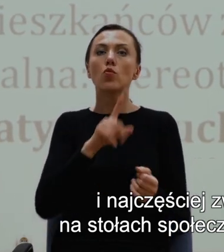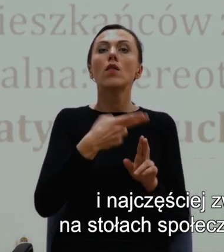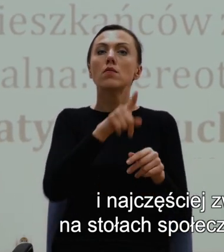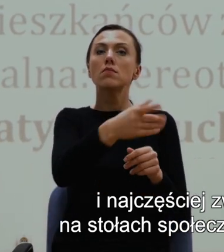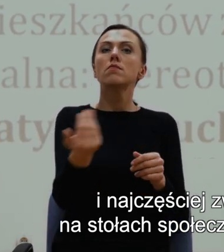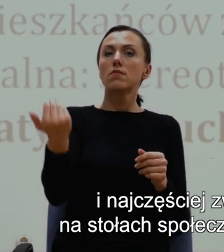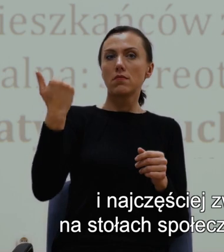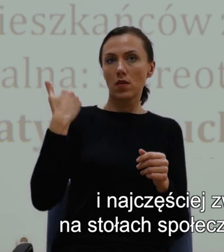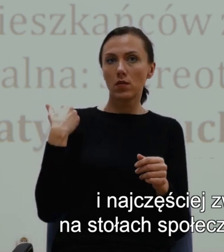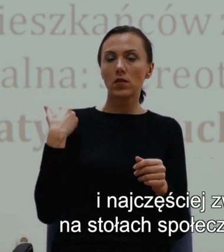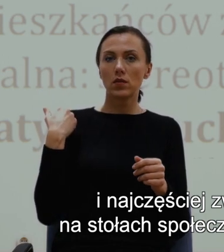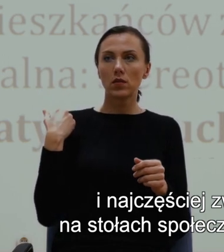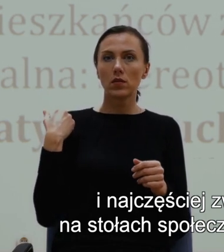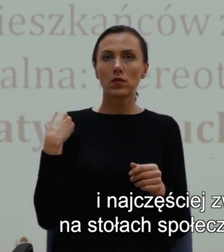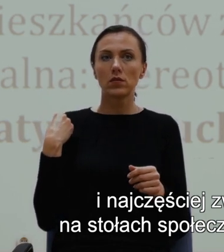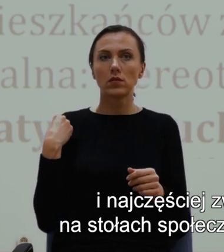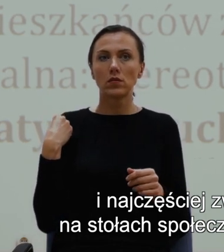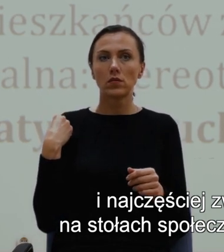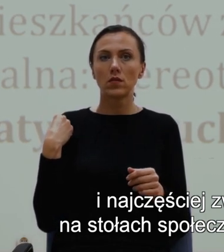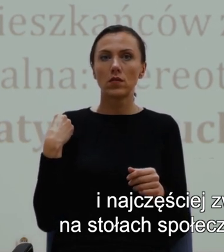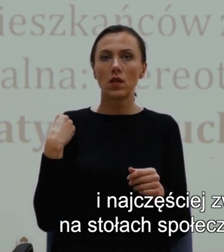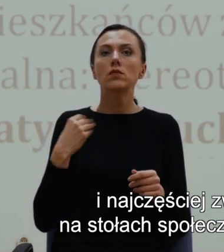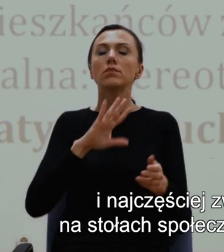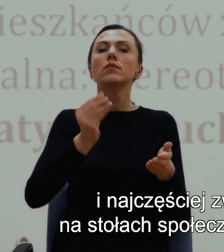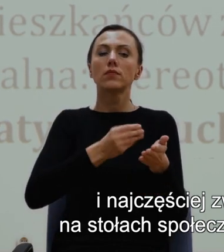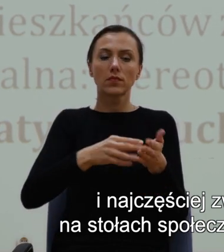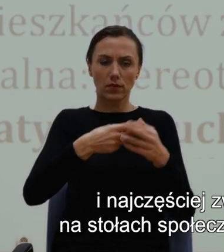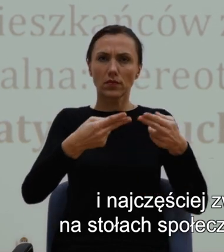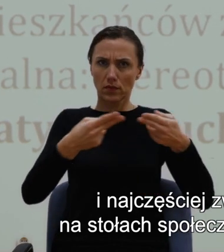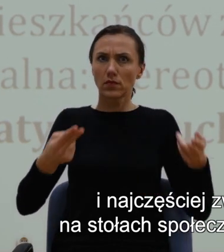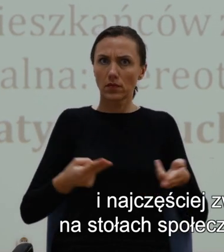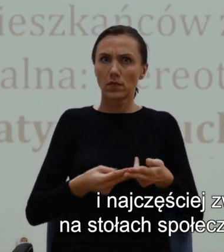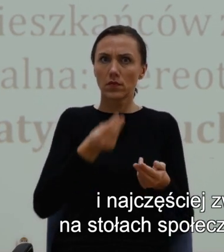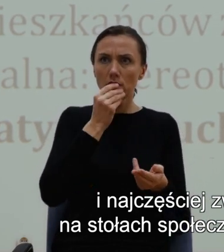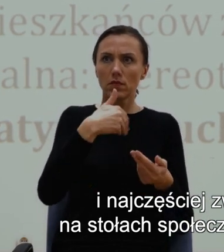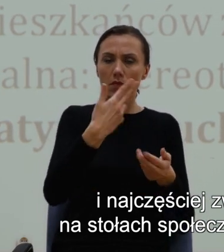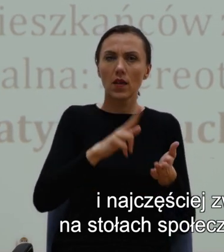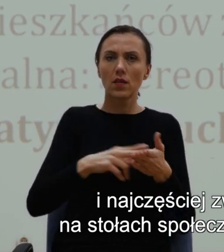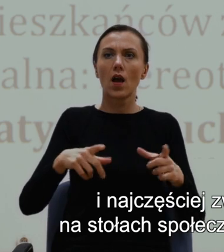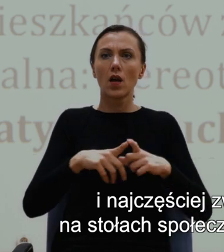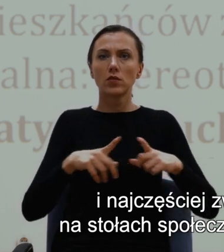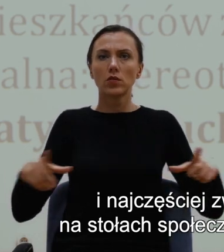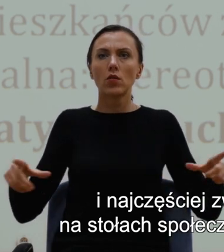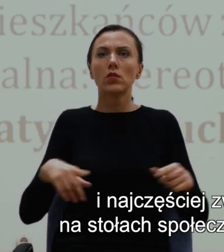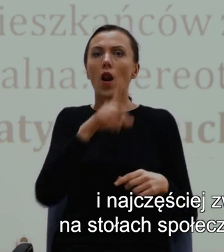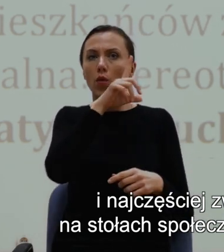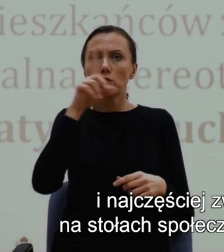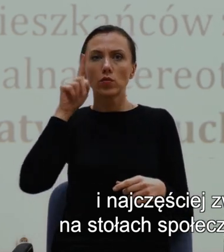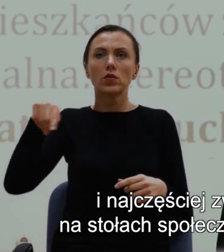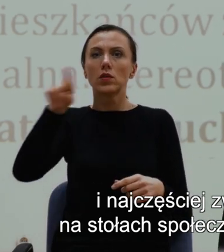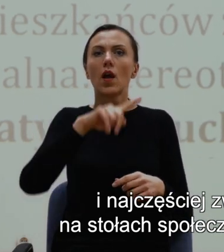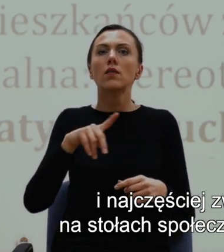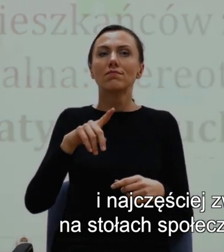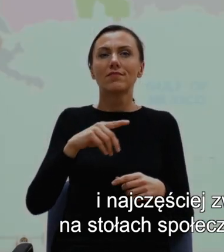podawane na stołach społeczności afroamerykańskiej. O